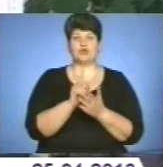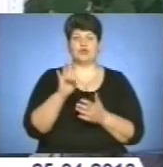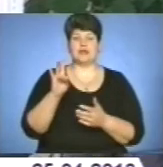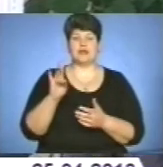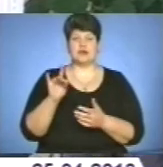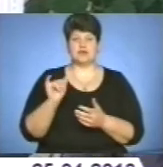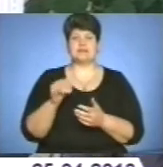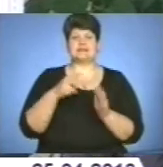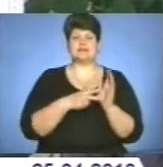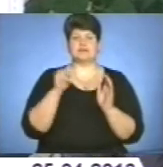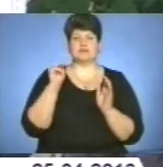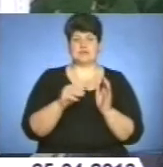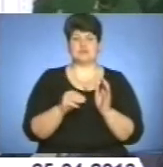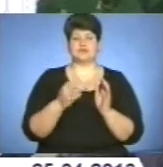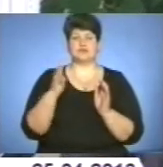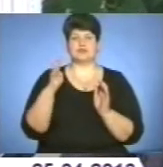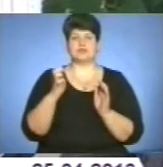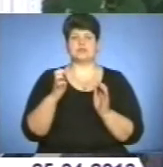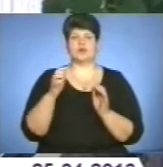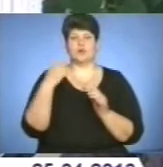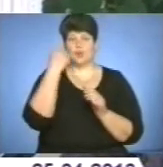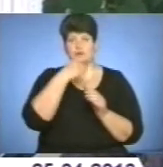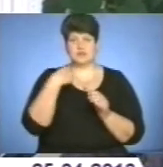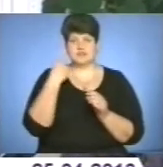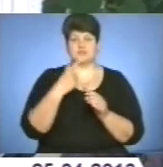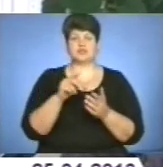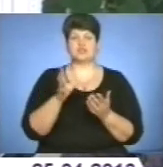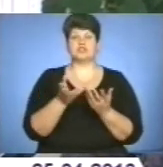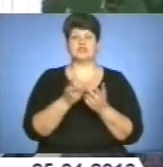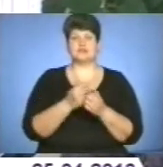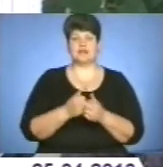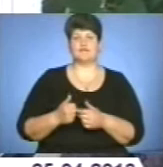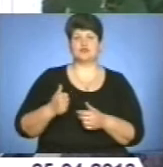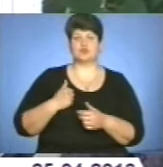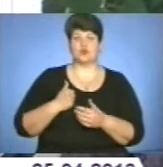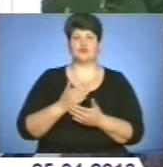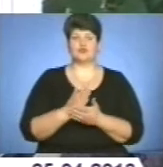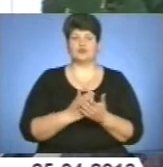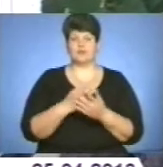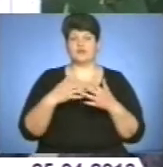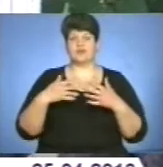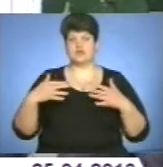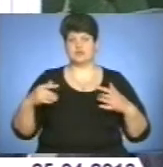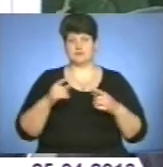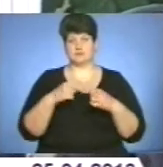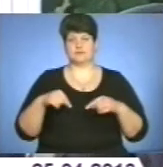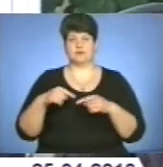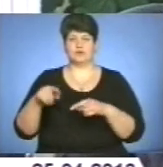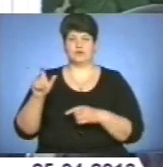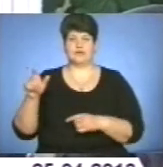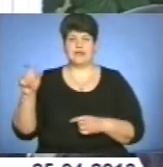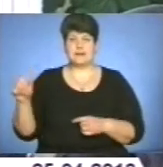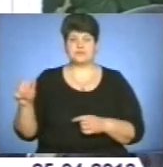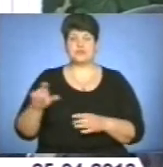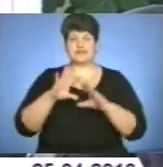7447 осіб із числа військовослужбовців та деяких інших категорій громадян. Із загальної